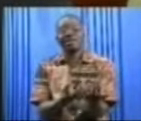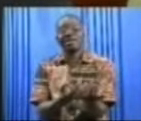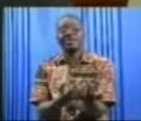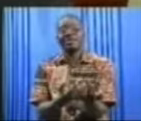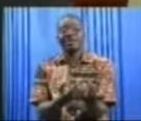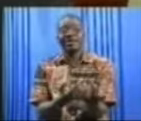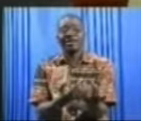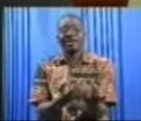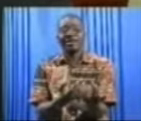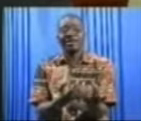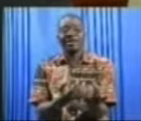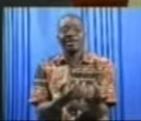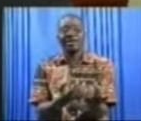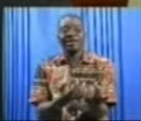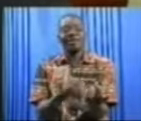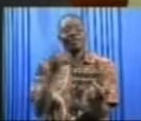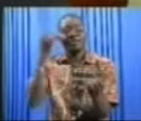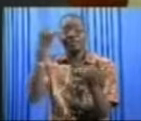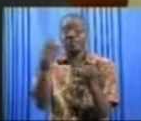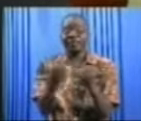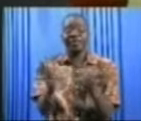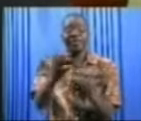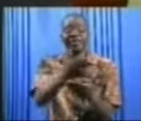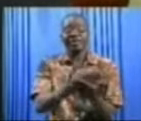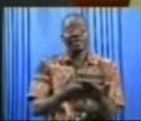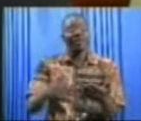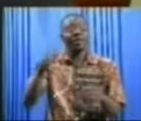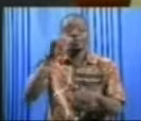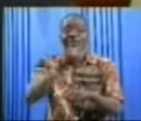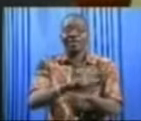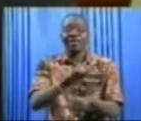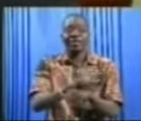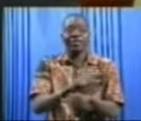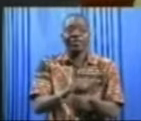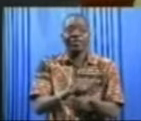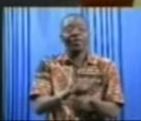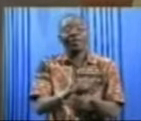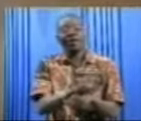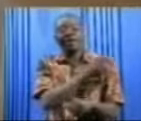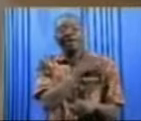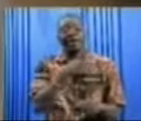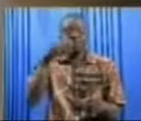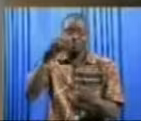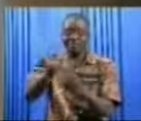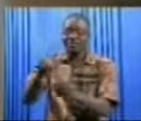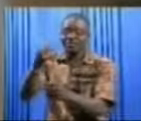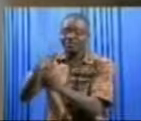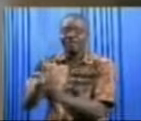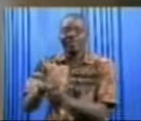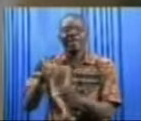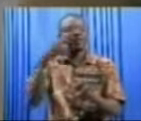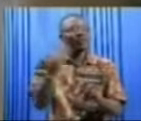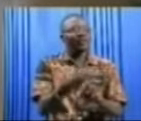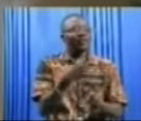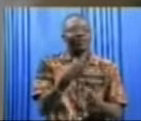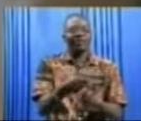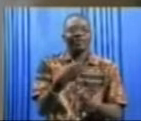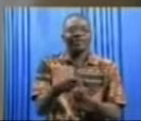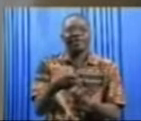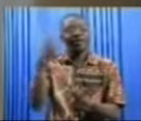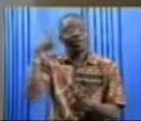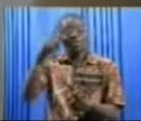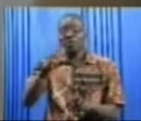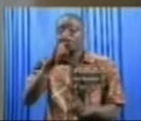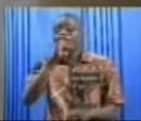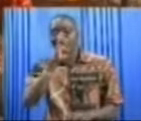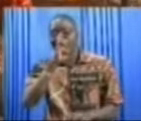finir certains gros travaux et de les planter. Des difficultés liées à la disponibilité de l'eau pour